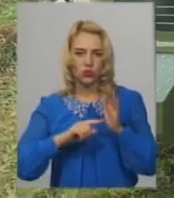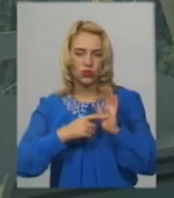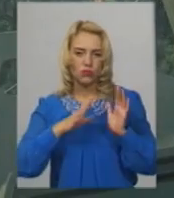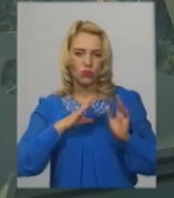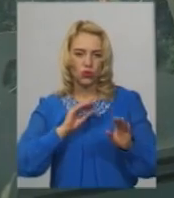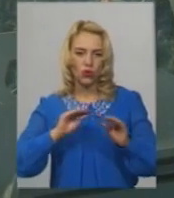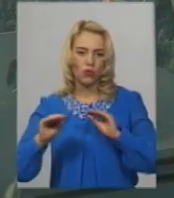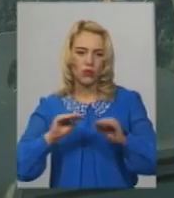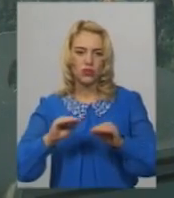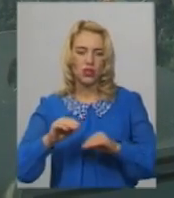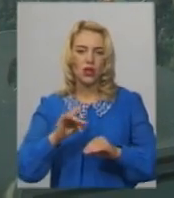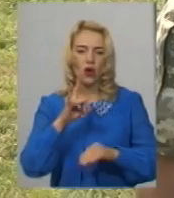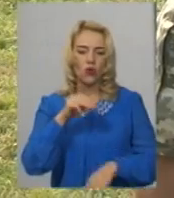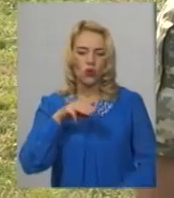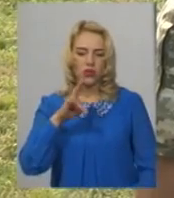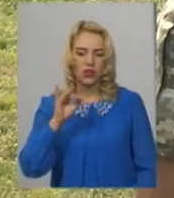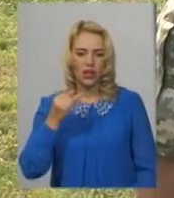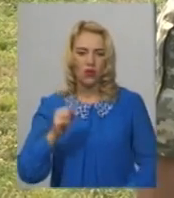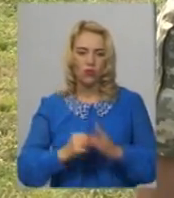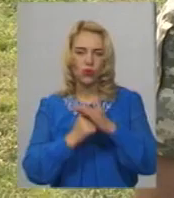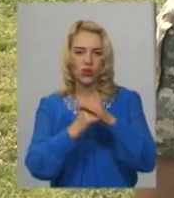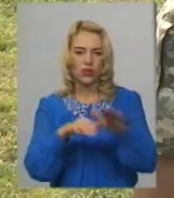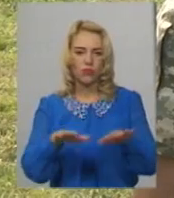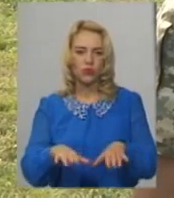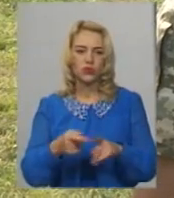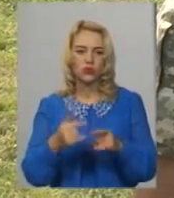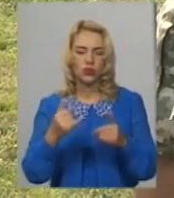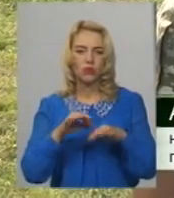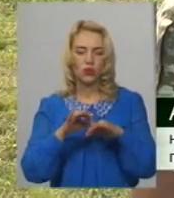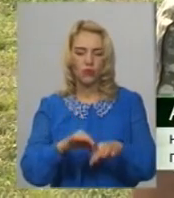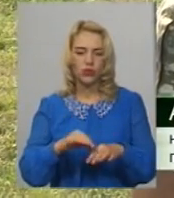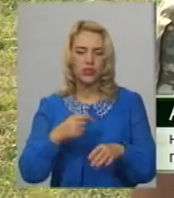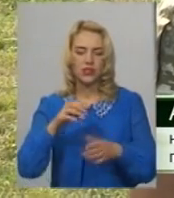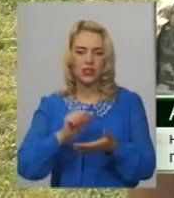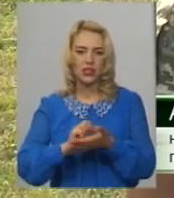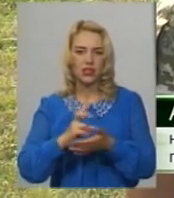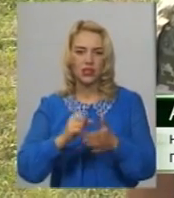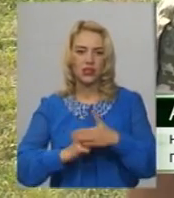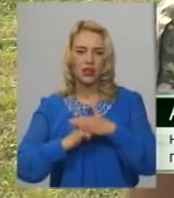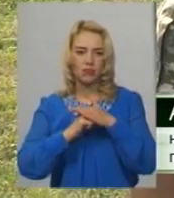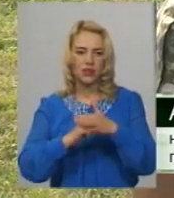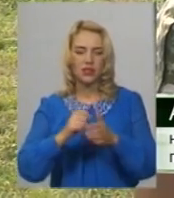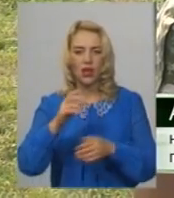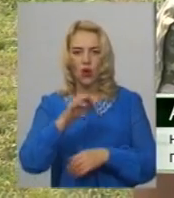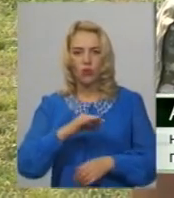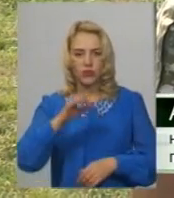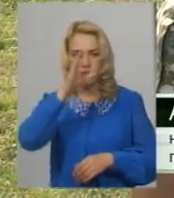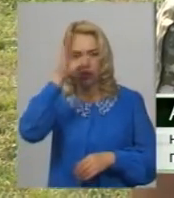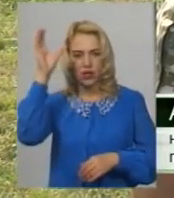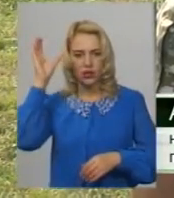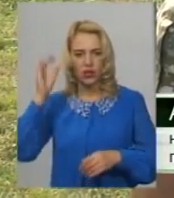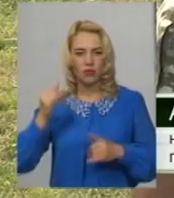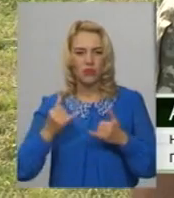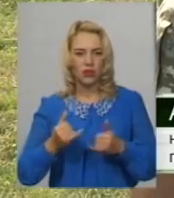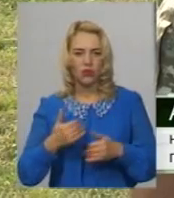було облаштовано ротний опорний пункт. «Сьогодні проводиться заняття на базі поліового центру на навчальній академії. В'язку з тим ми